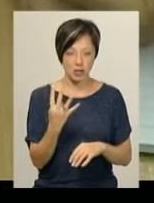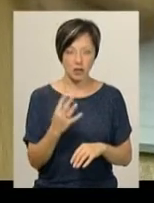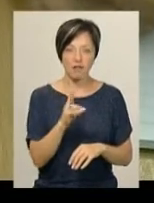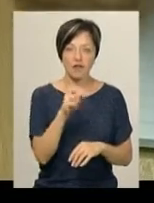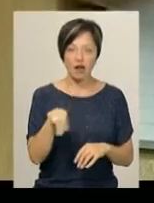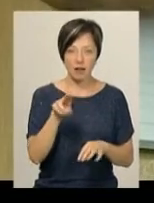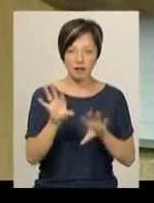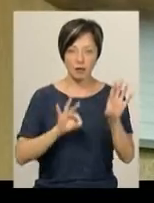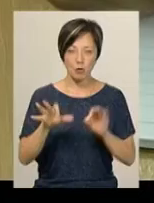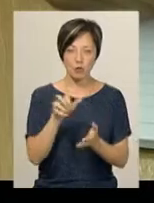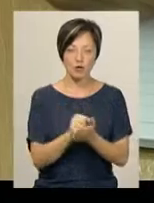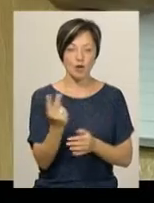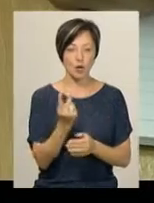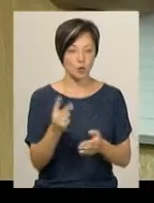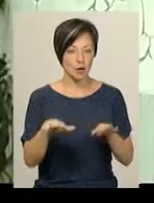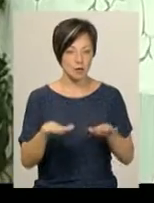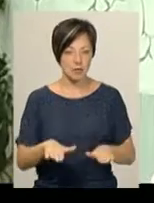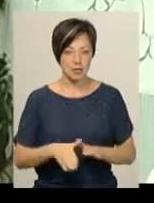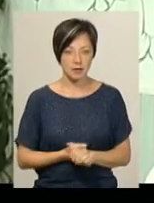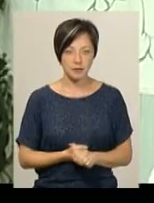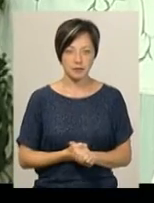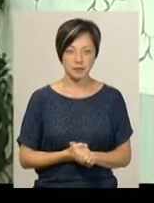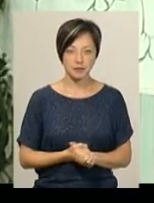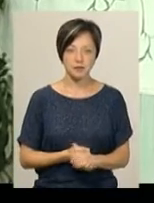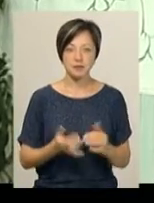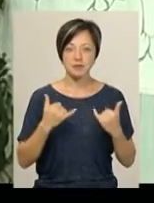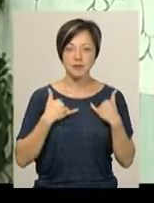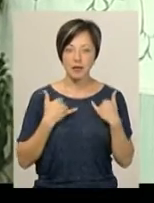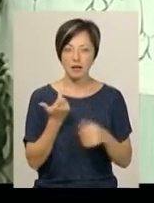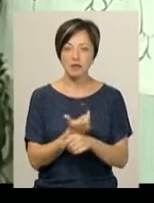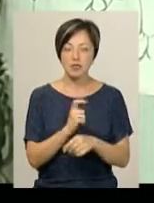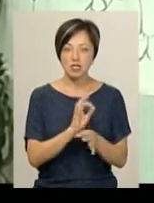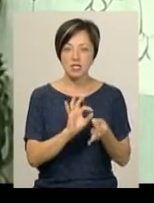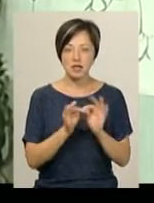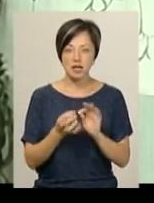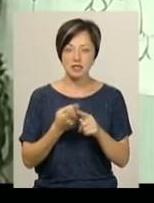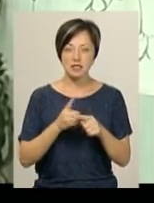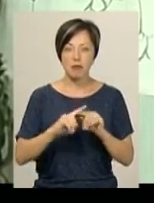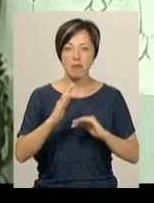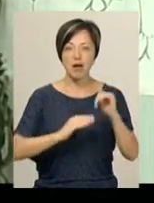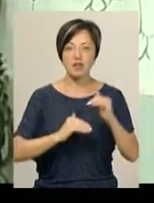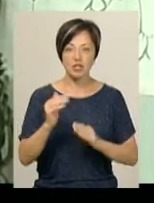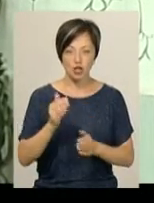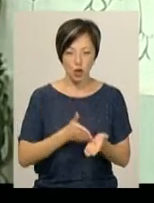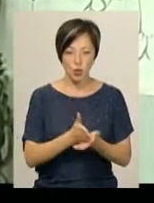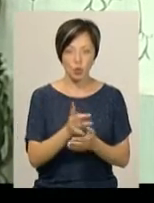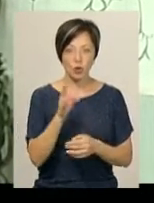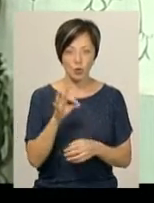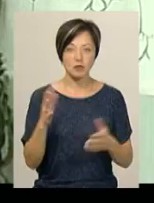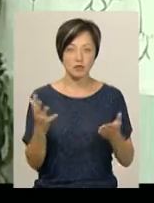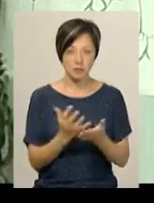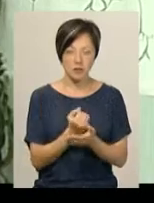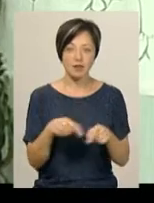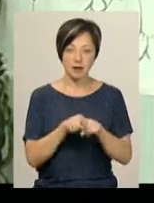Владислав у цьому відборі посів друге місце. Для мене найбільшу складність склали, звичайно, практичний тур, але так склалося, що я